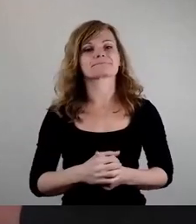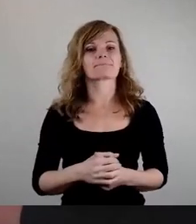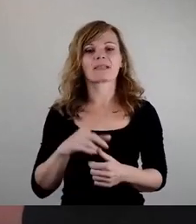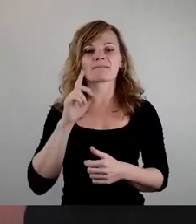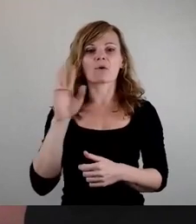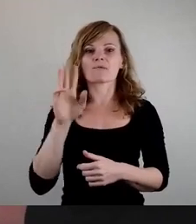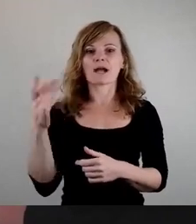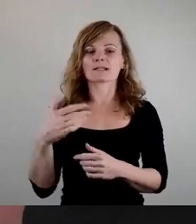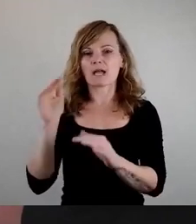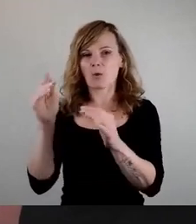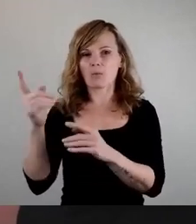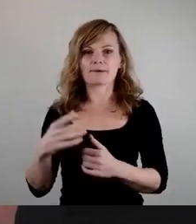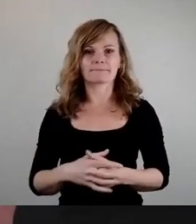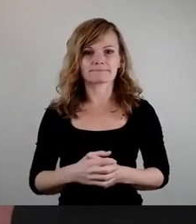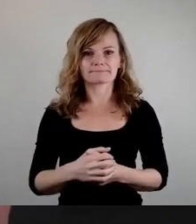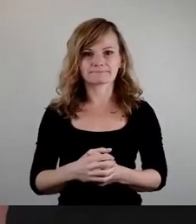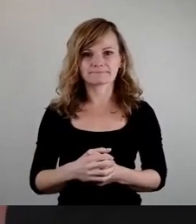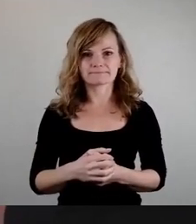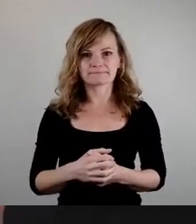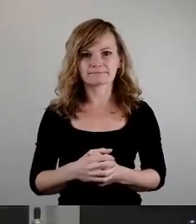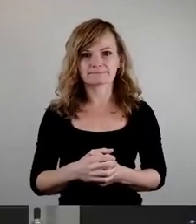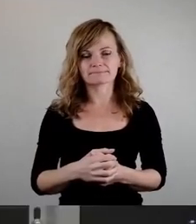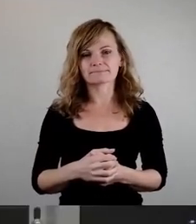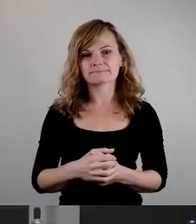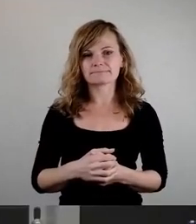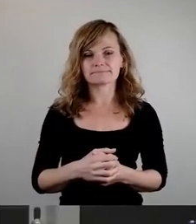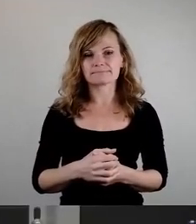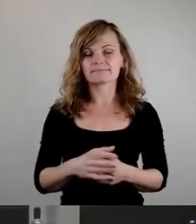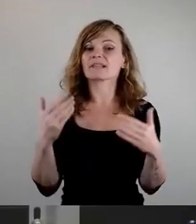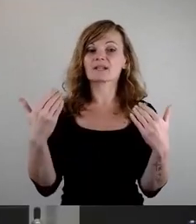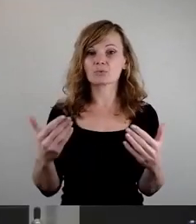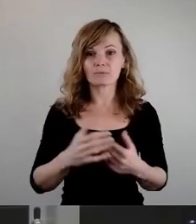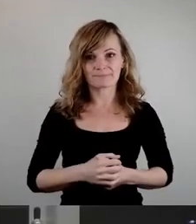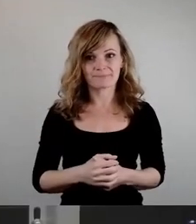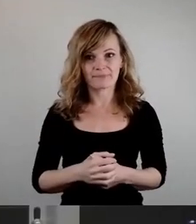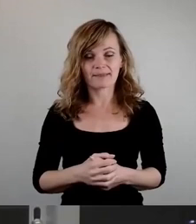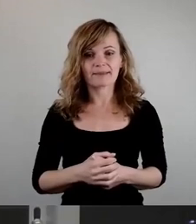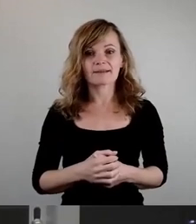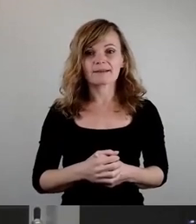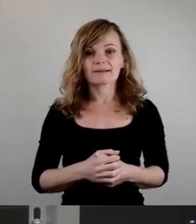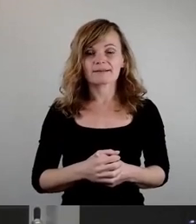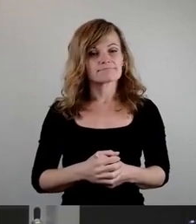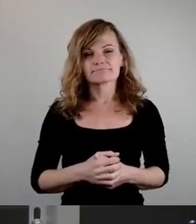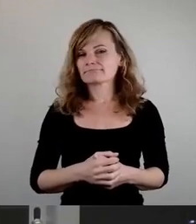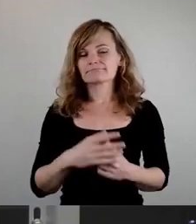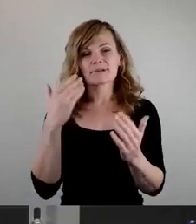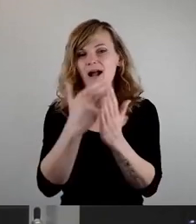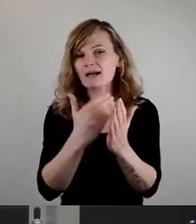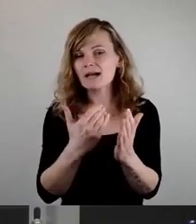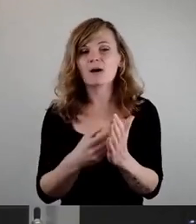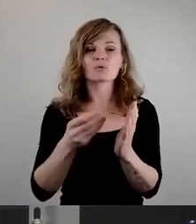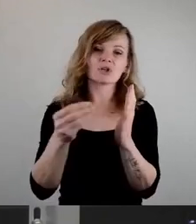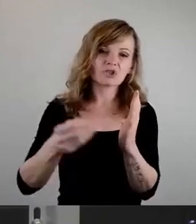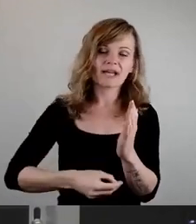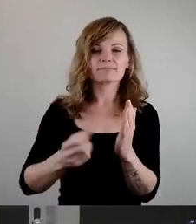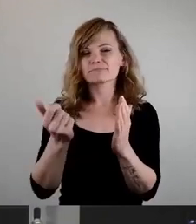loben. Und das ist nämlich so, wir können gerne irgendwelche Charta von irgendwas unterschreiben. Das